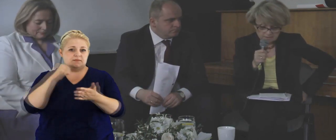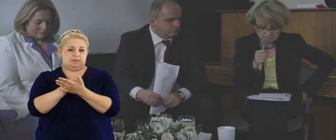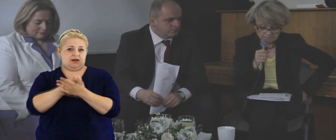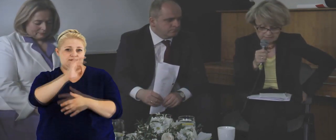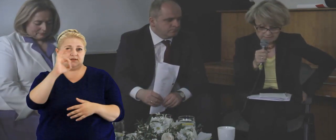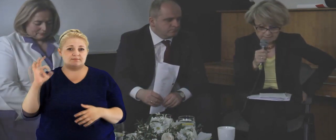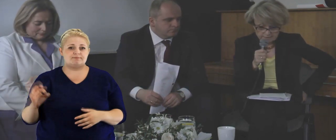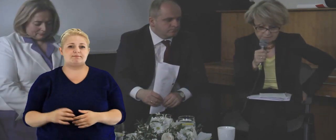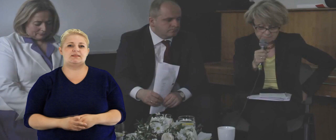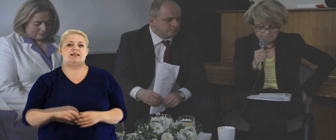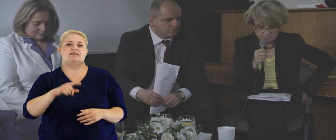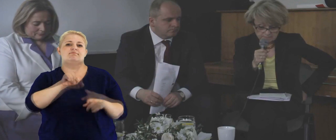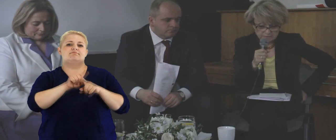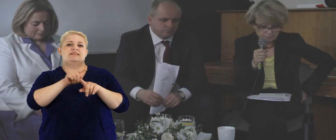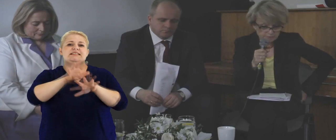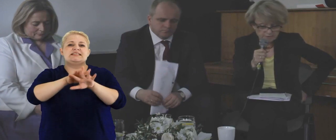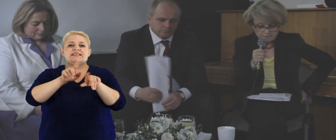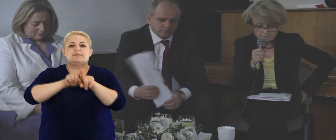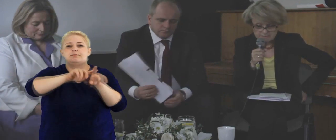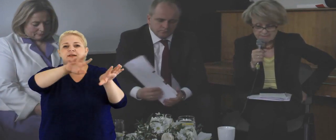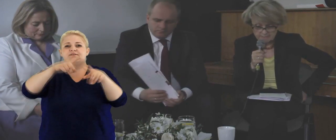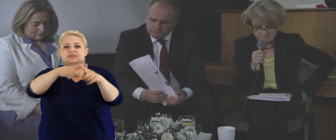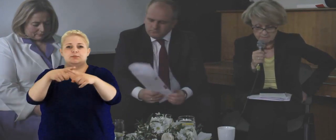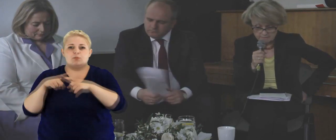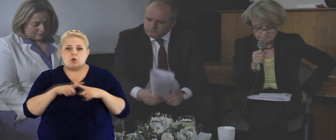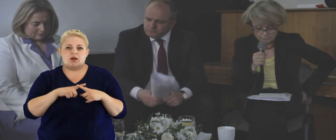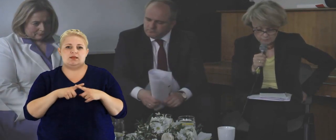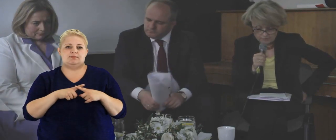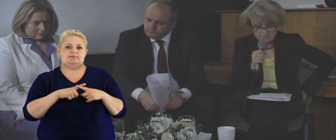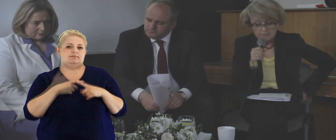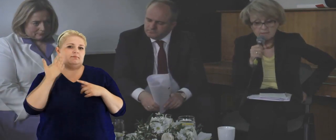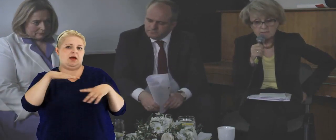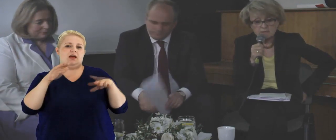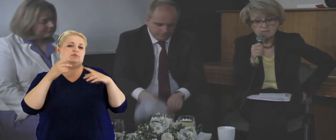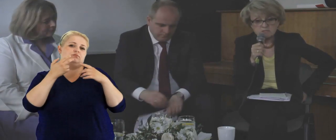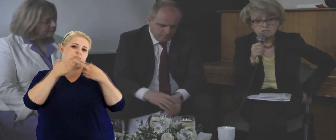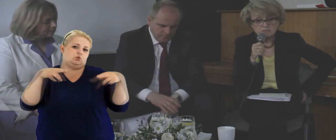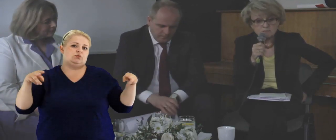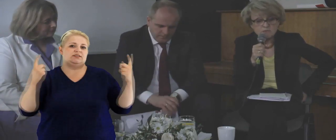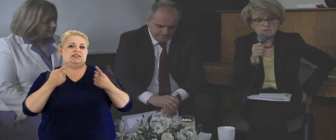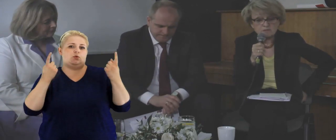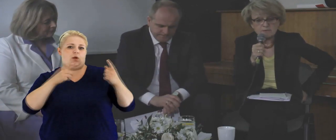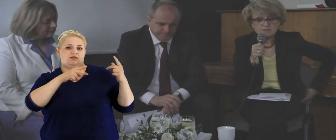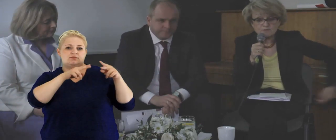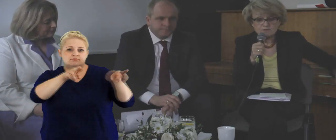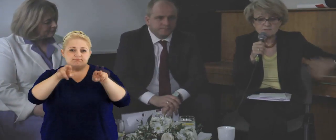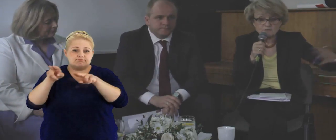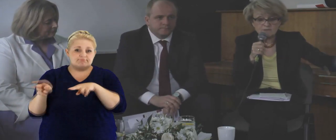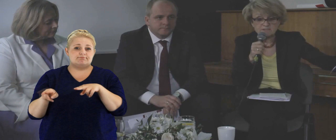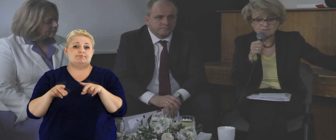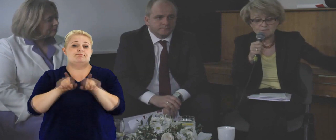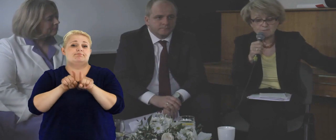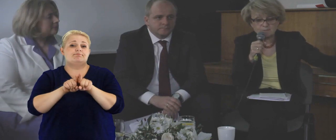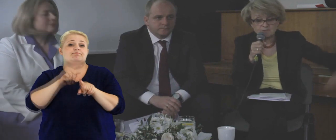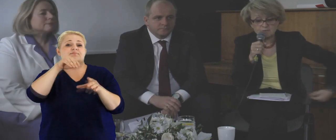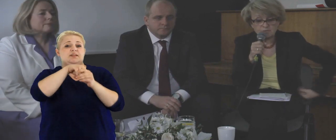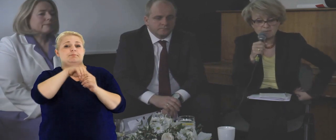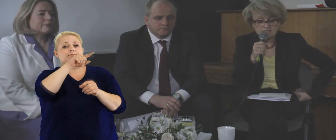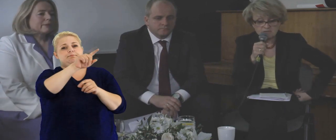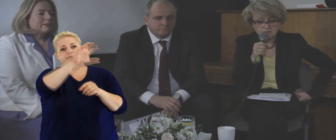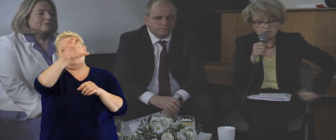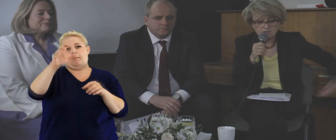prawa jednym reżimem, znaczy jednym systemem wspólnym, gdzie stosuje się do bardzo różnych sytuacji w